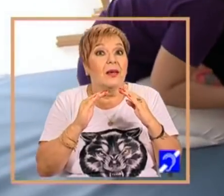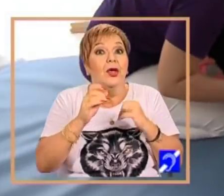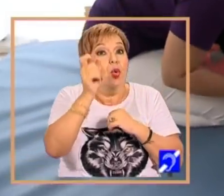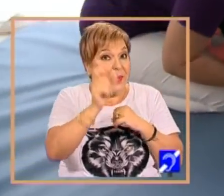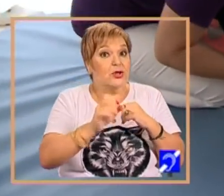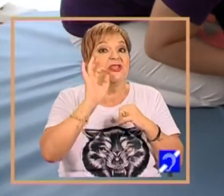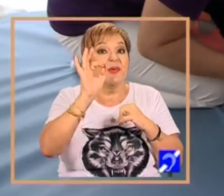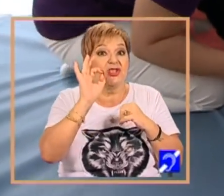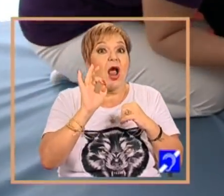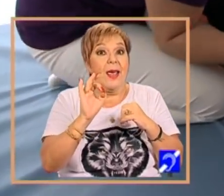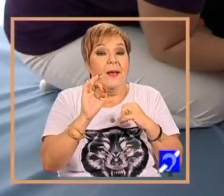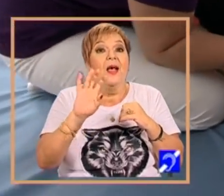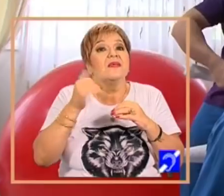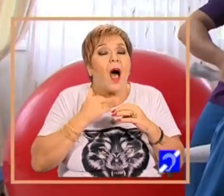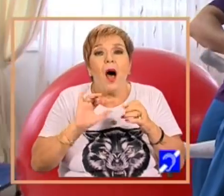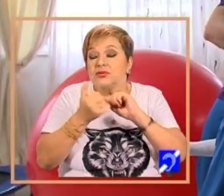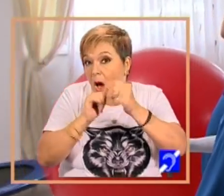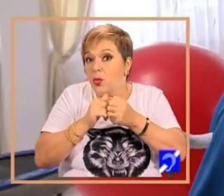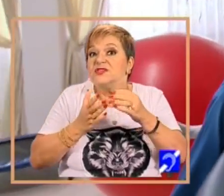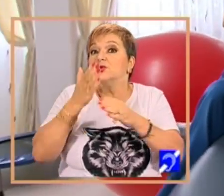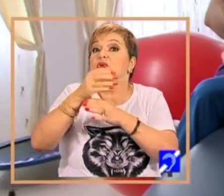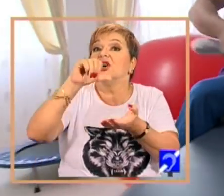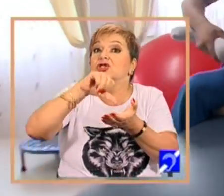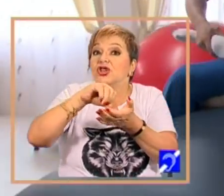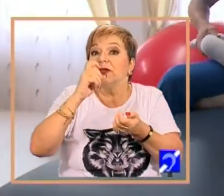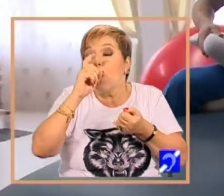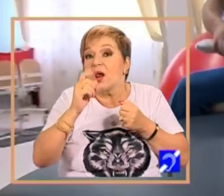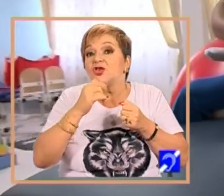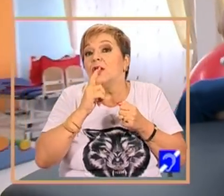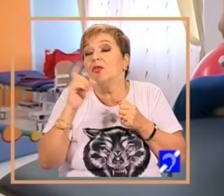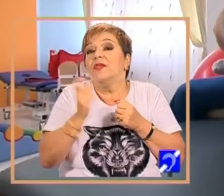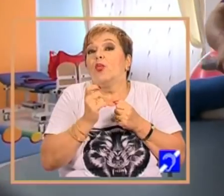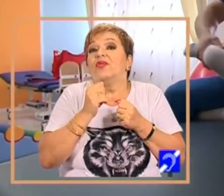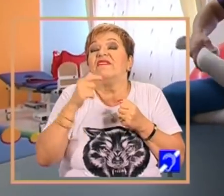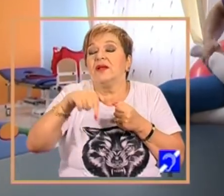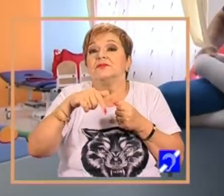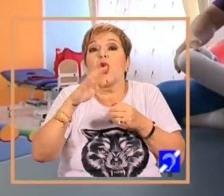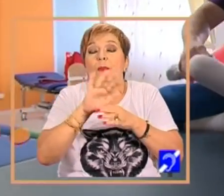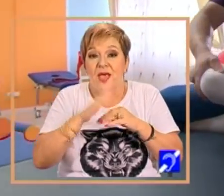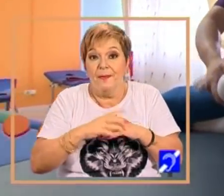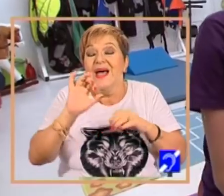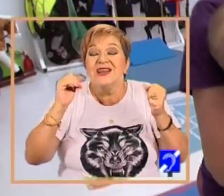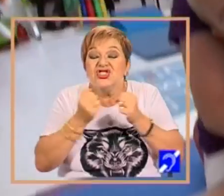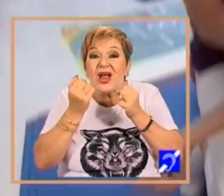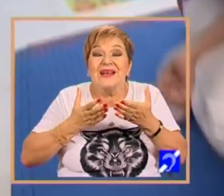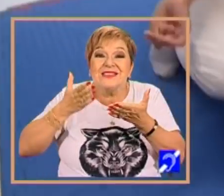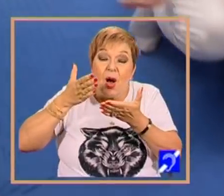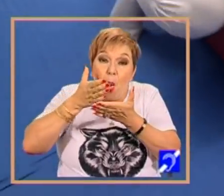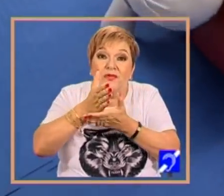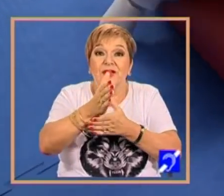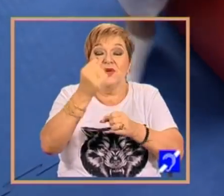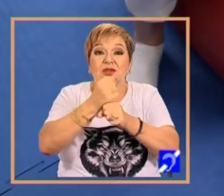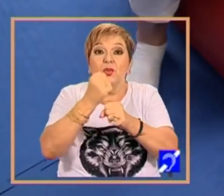sau merg în centre din orașele respective. Ideea e că încercăm să păstrăm, să avem continuitate, să lucrăm pe